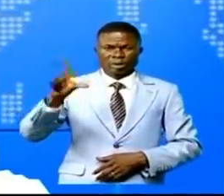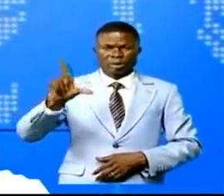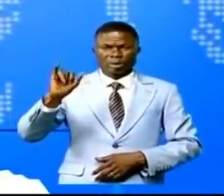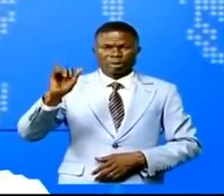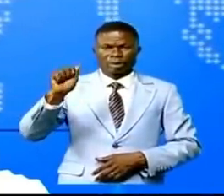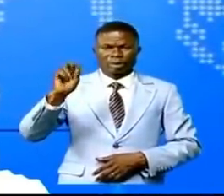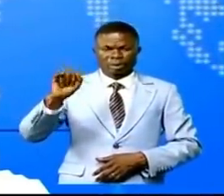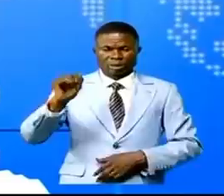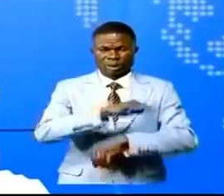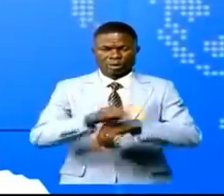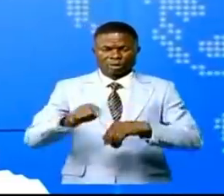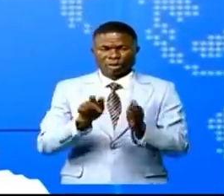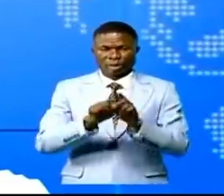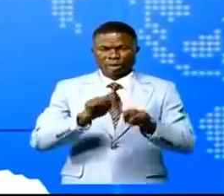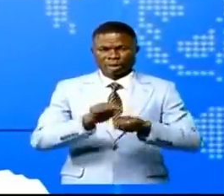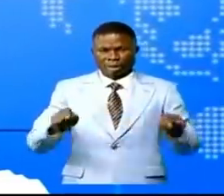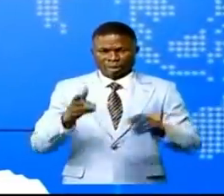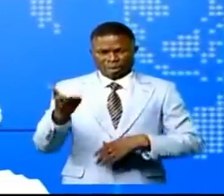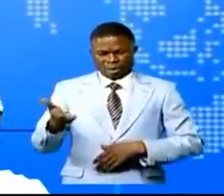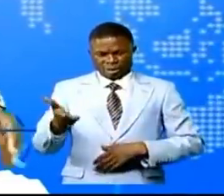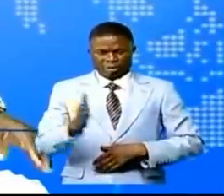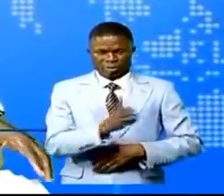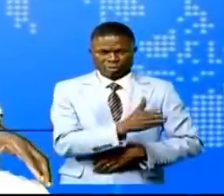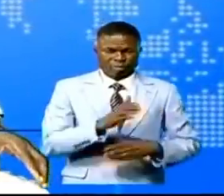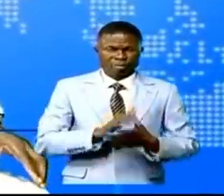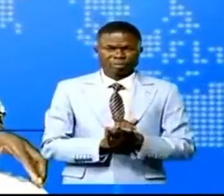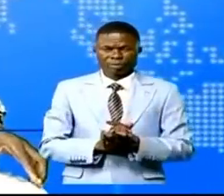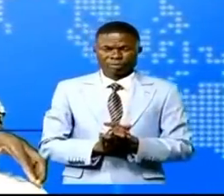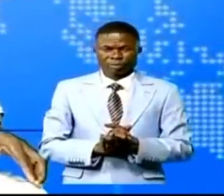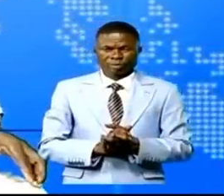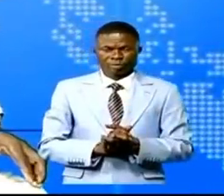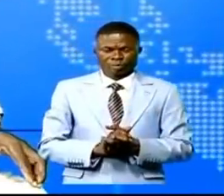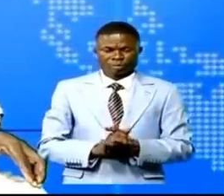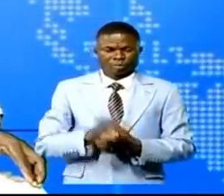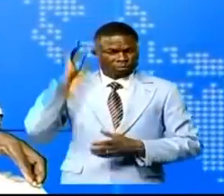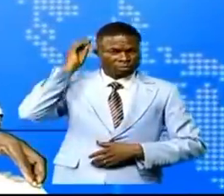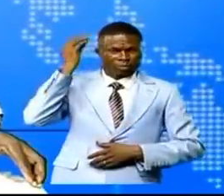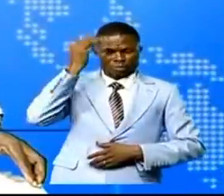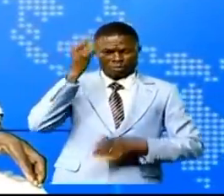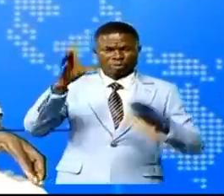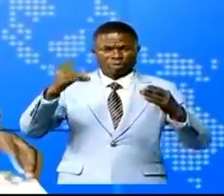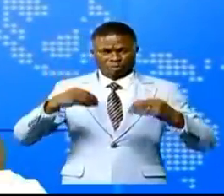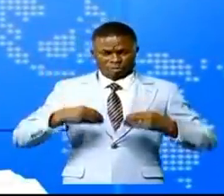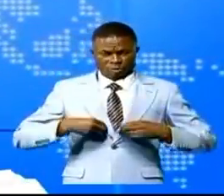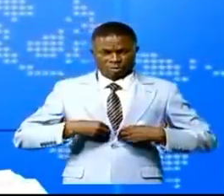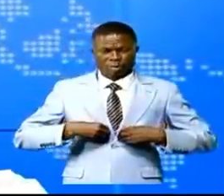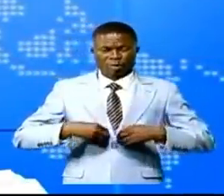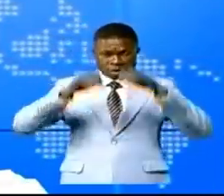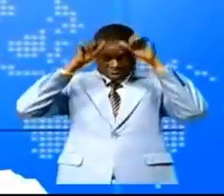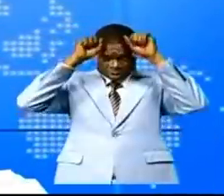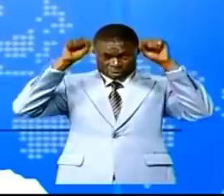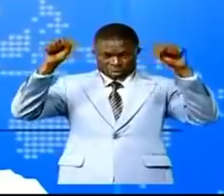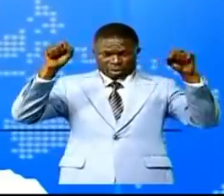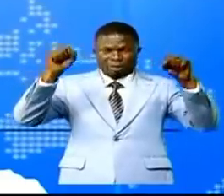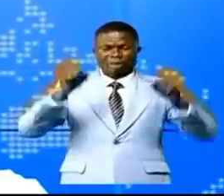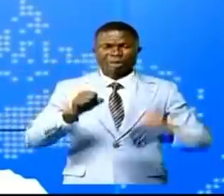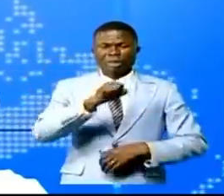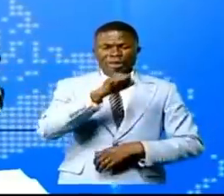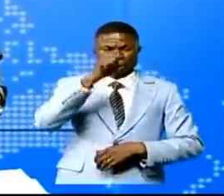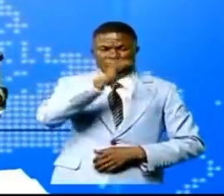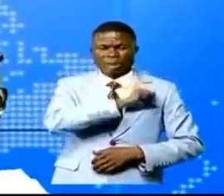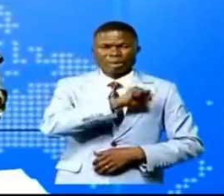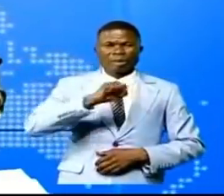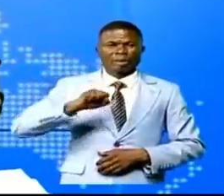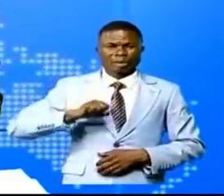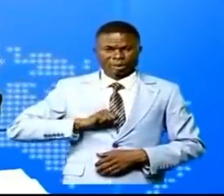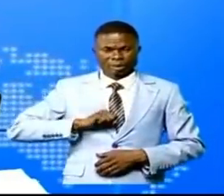cabinet. C'est une marque de reconnaissance envers le speaker de la haute chambre du Parlement.